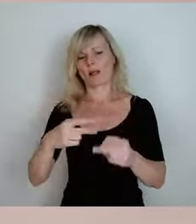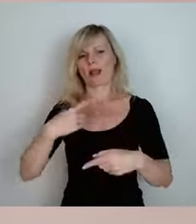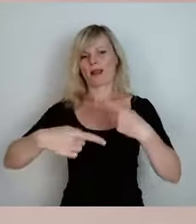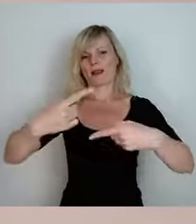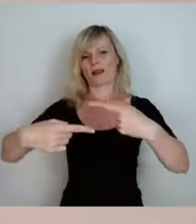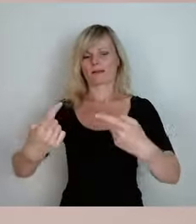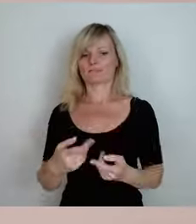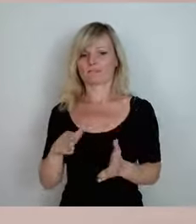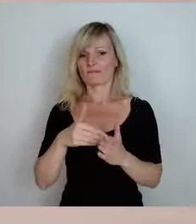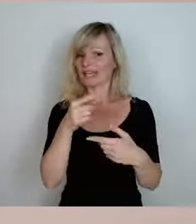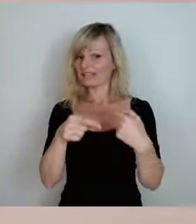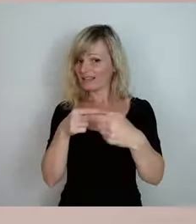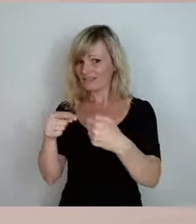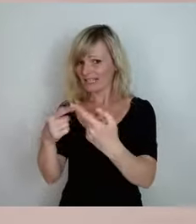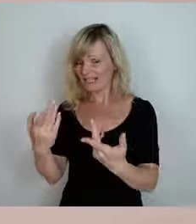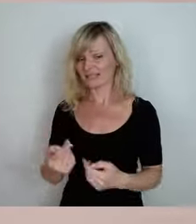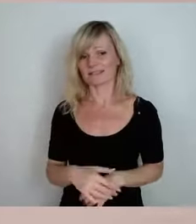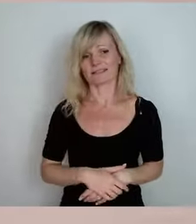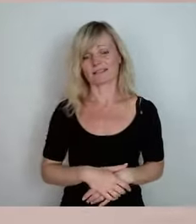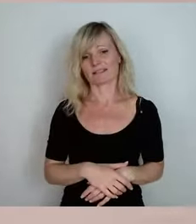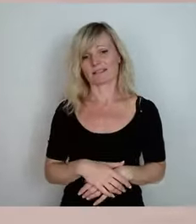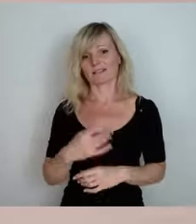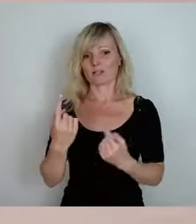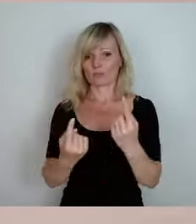Also, weiterentwickeln mit Leiden, Zuwächsen.